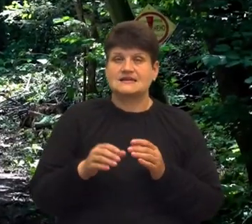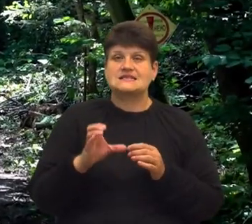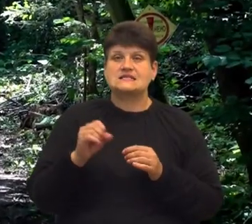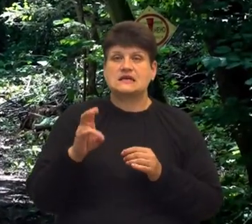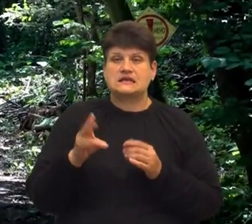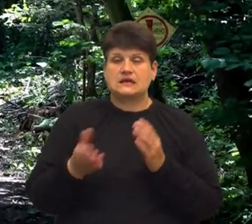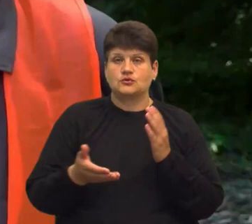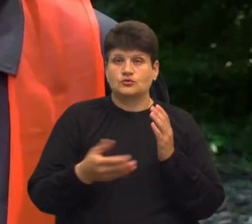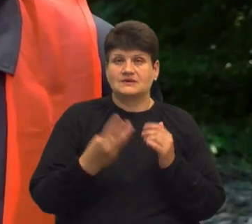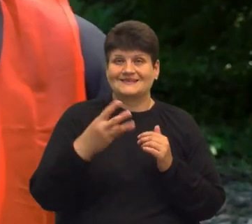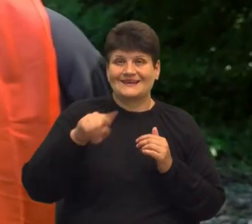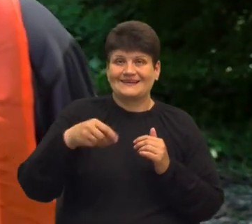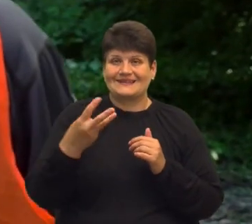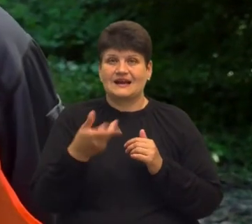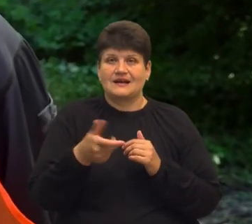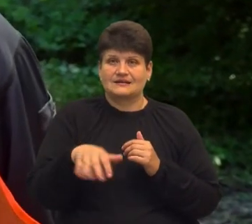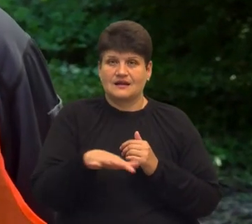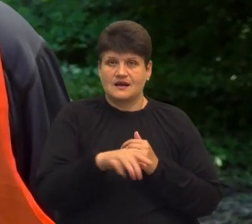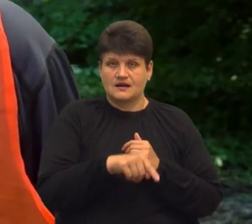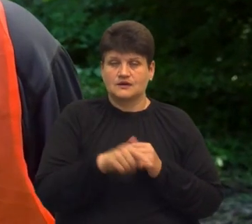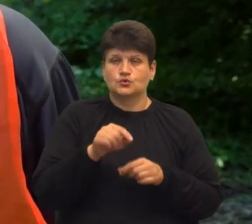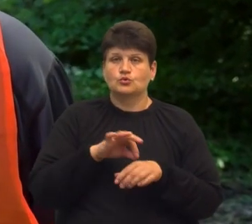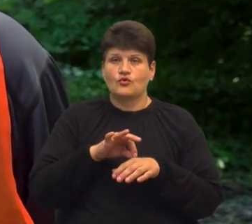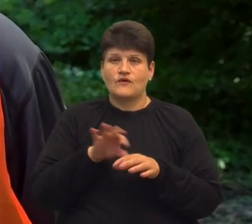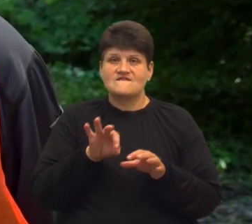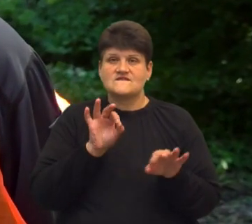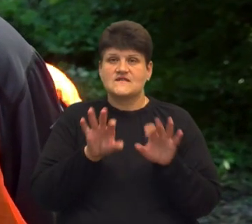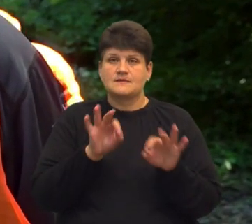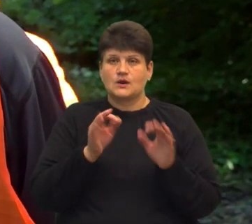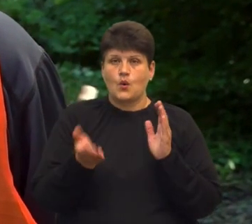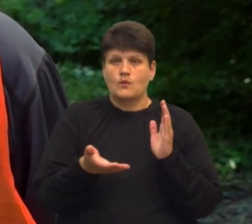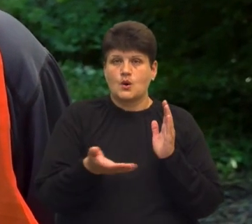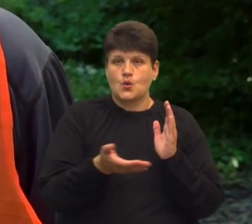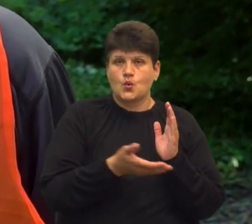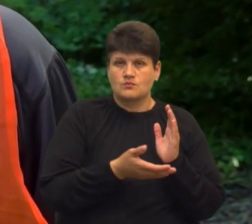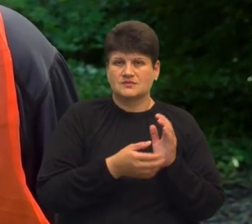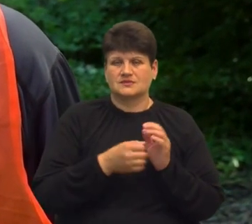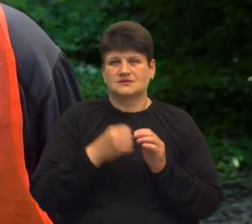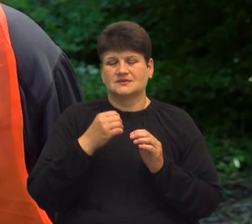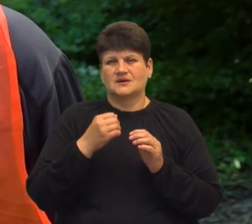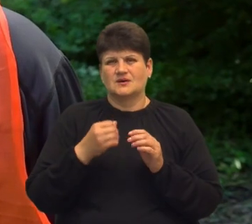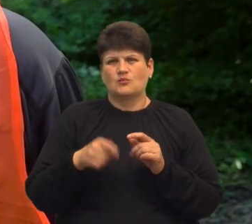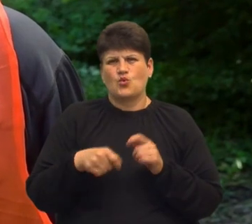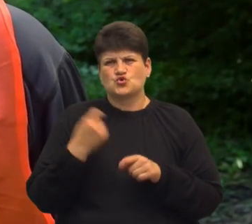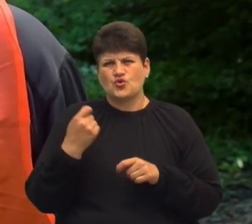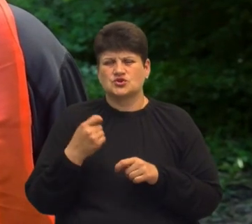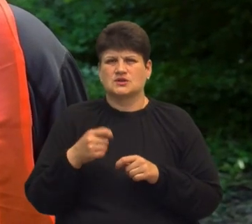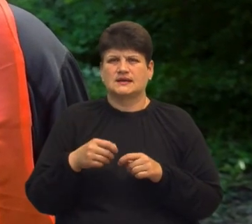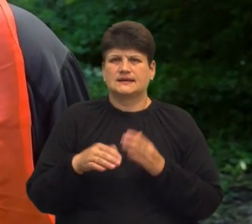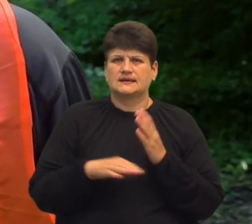3,3 гектара. Тут проводиться вибіркова рубка з відставших дерев, пошкоджених дерев,